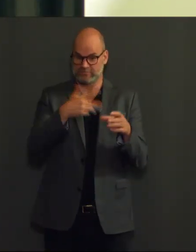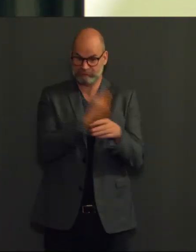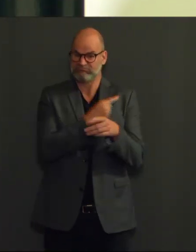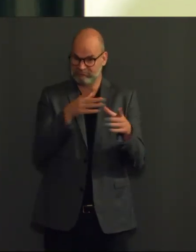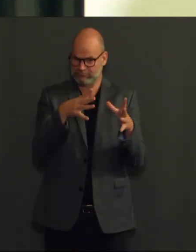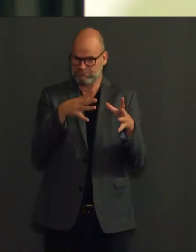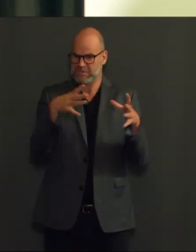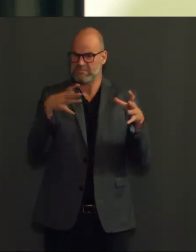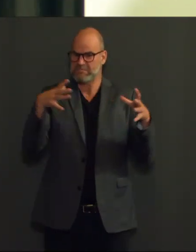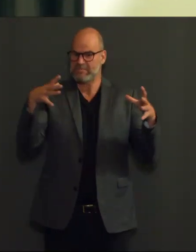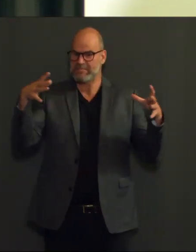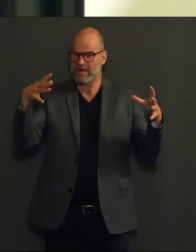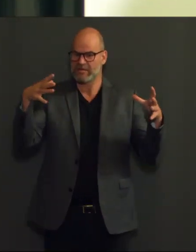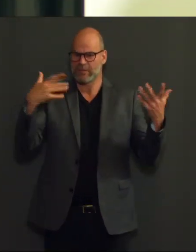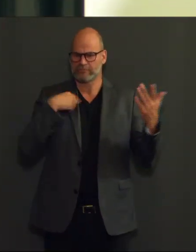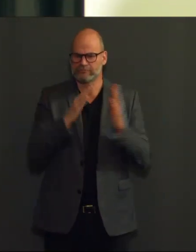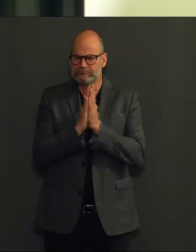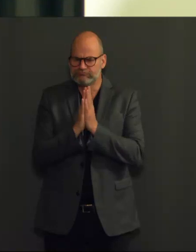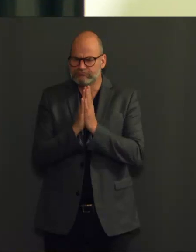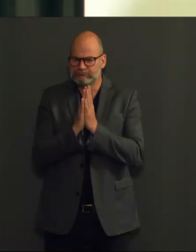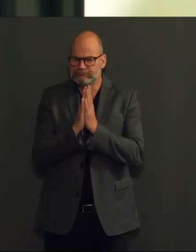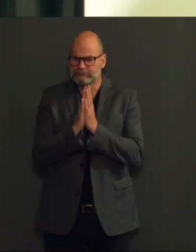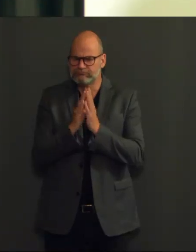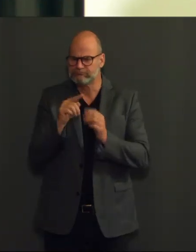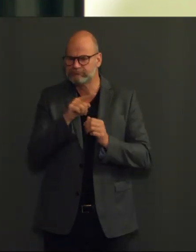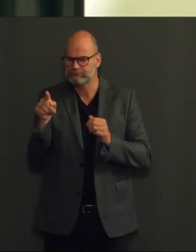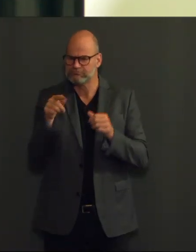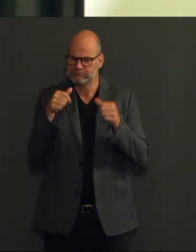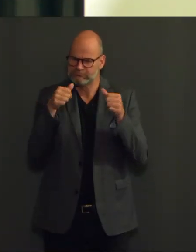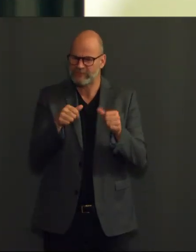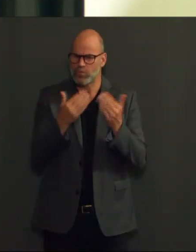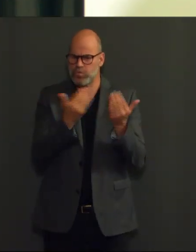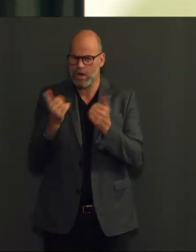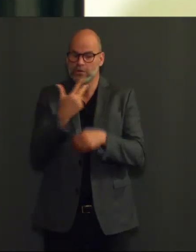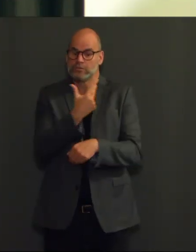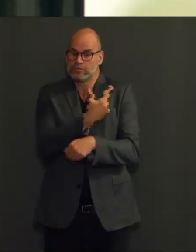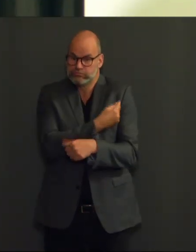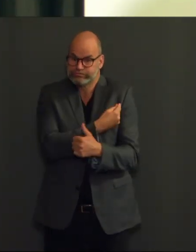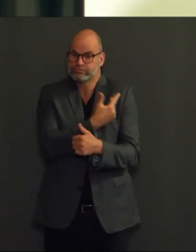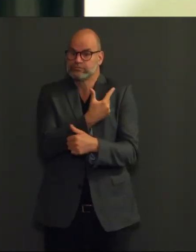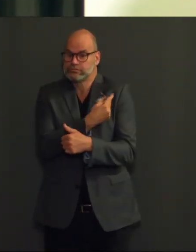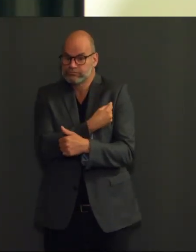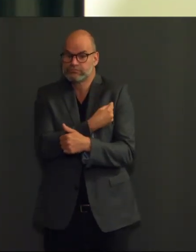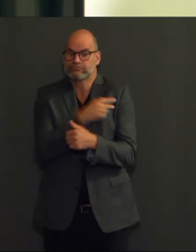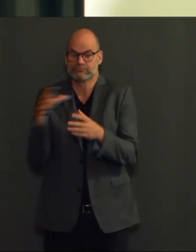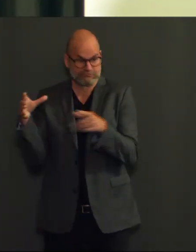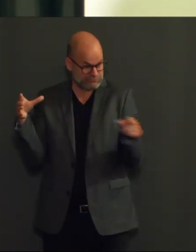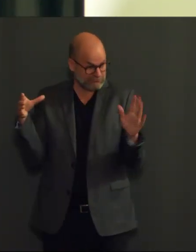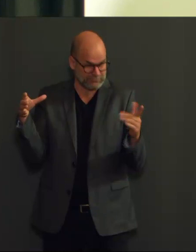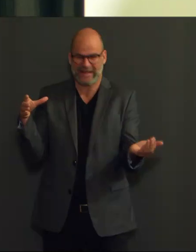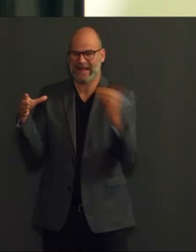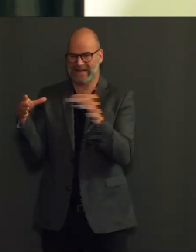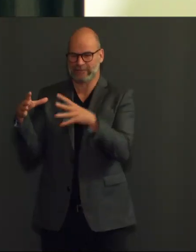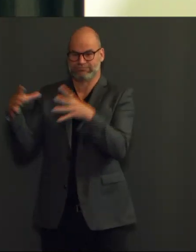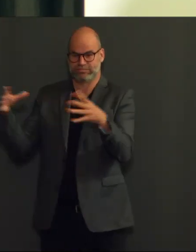totdat je genoeg beschermd bent. Want als je je eerste dosis hebt gekregen, duurt het twee tot drie weken voordat het vaccin zijn